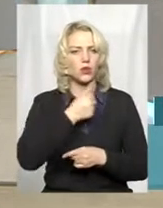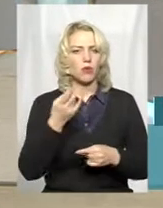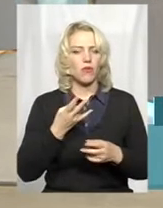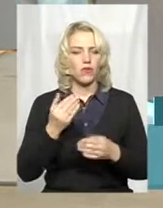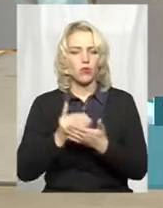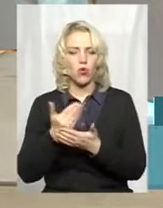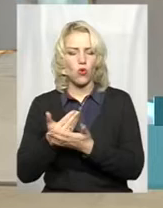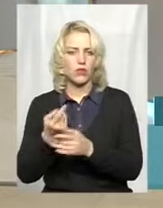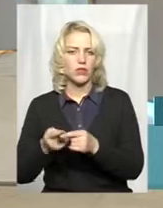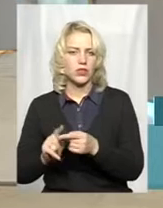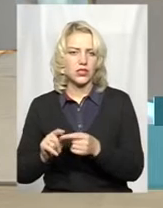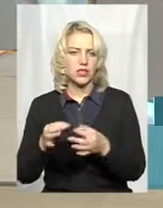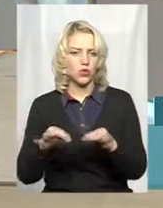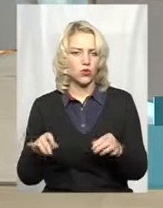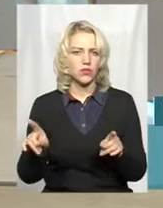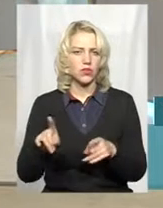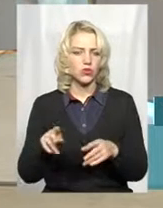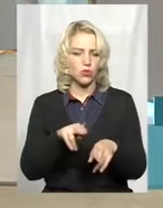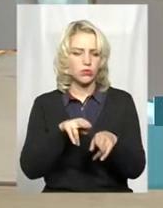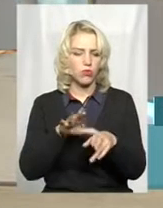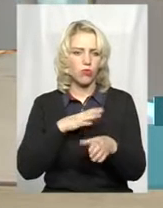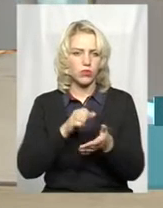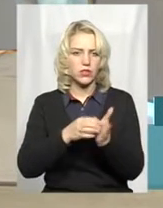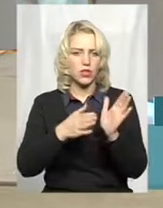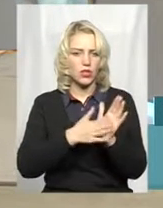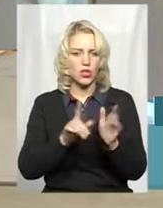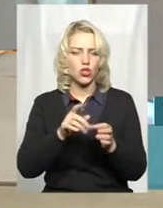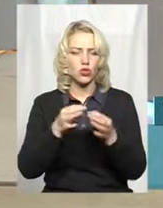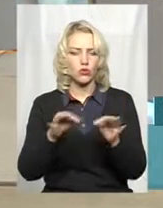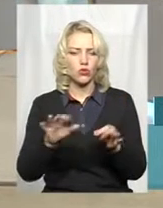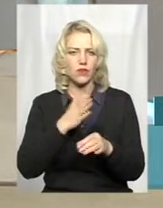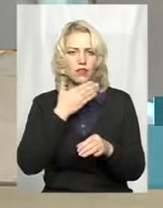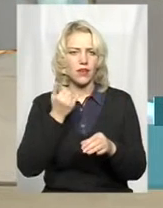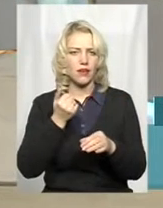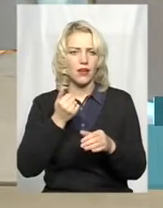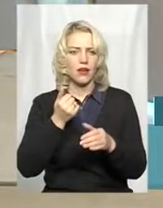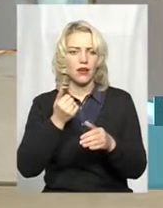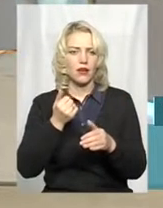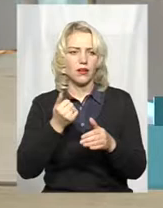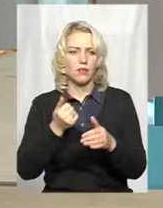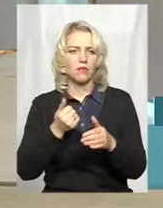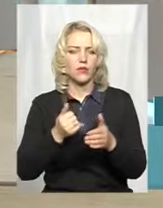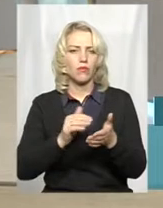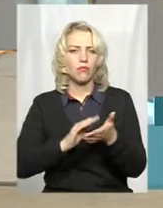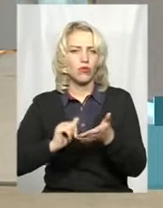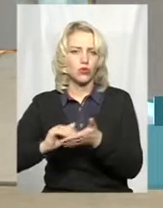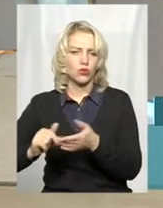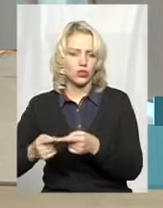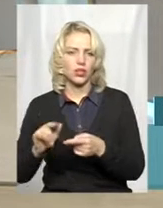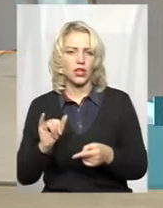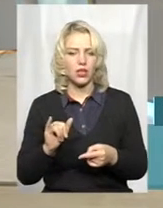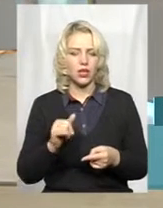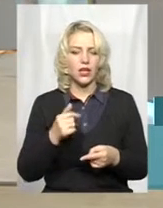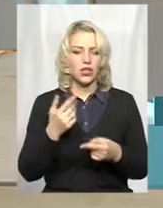поновлювати цей дозвіл, щоб мисливська зброя була зареєстрована і ці дозвола не просрочені. Оці документи на сьогоднішній день, але